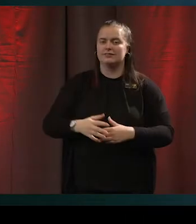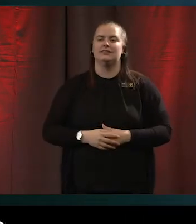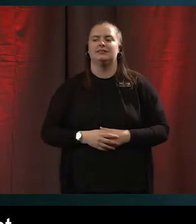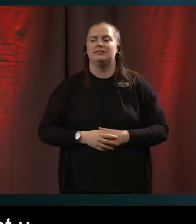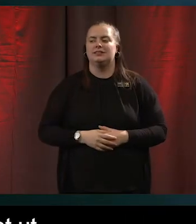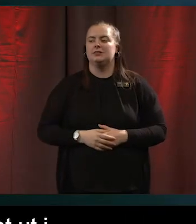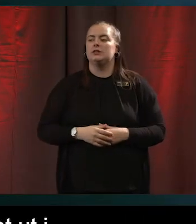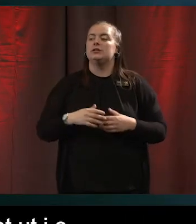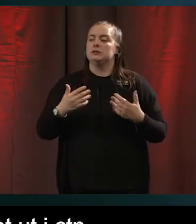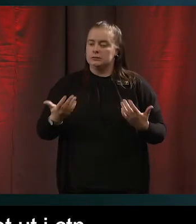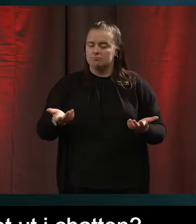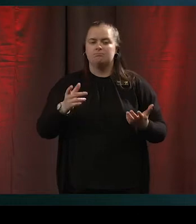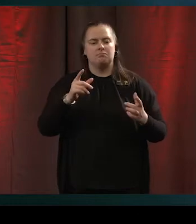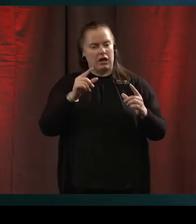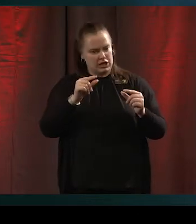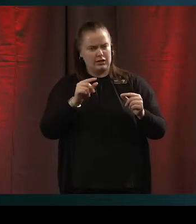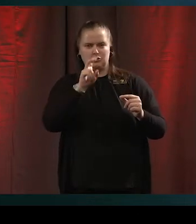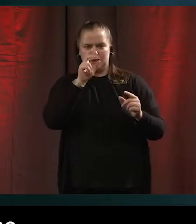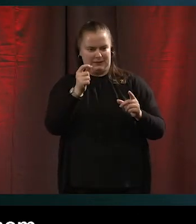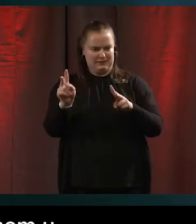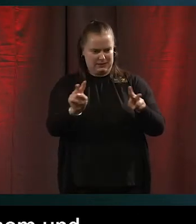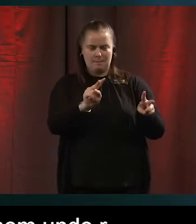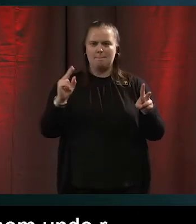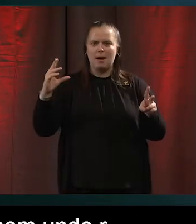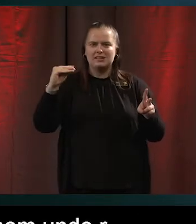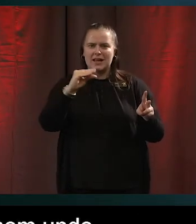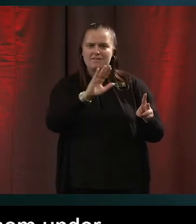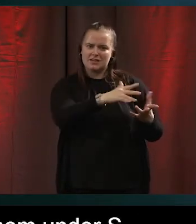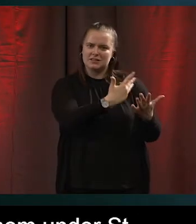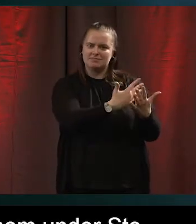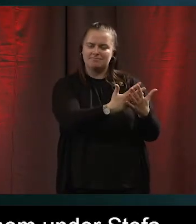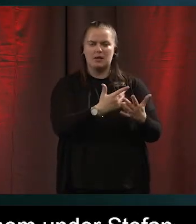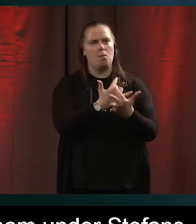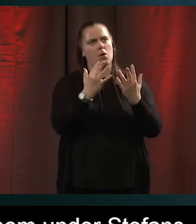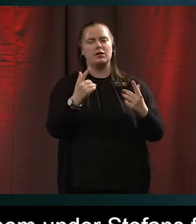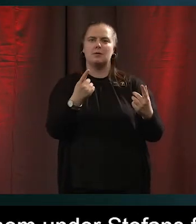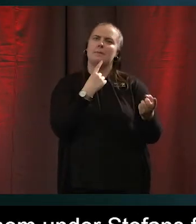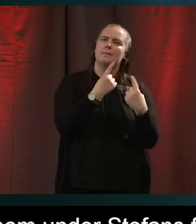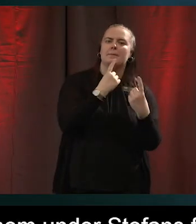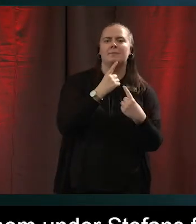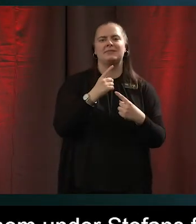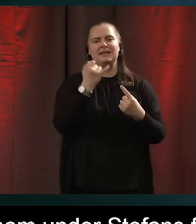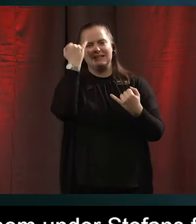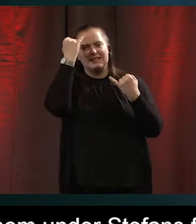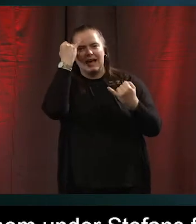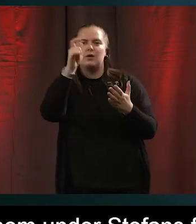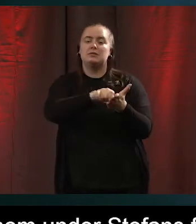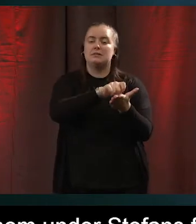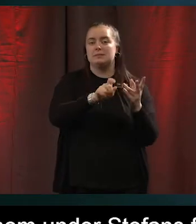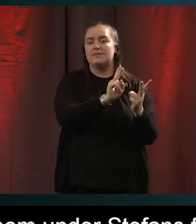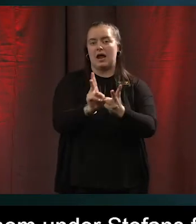Chatten ser ut lite som den gjorde under Stefans föredrag. Det är många som bollar idéer och tipsar med varandra. Men det kanske har